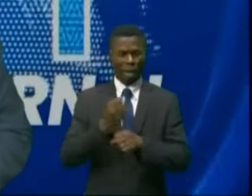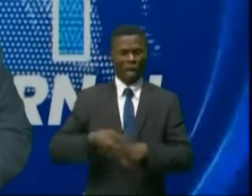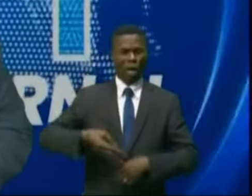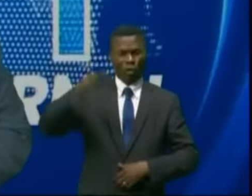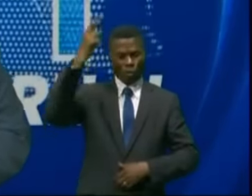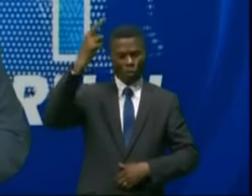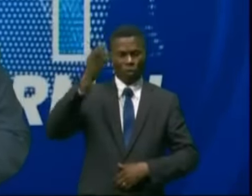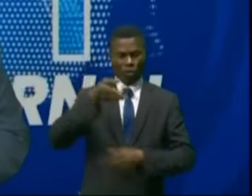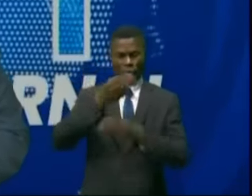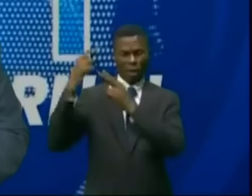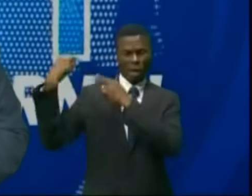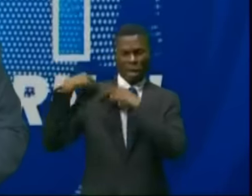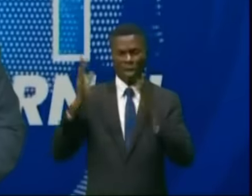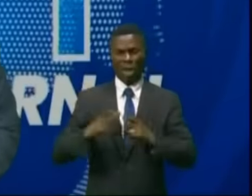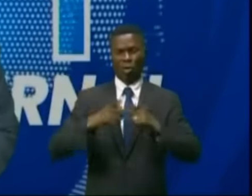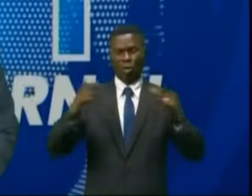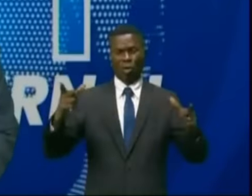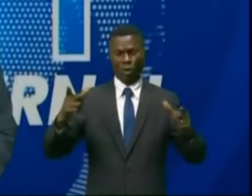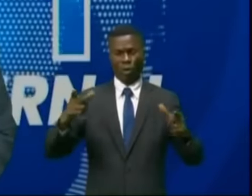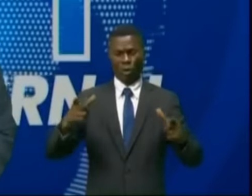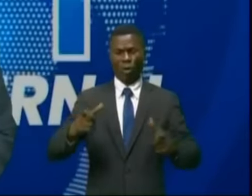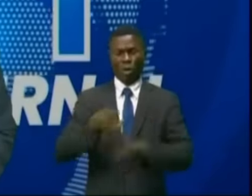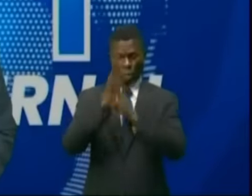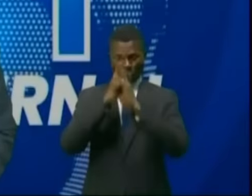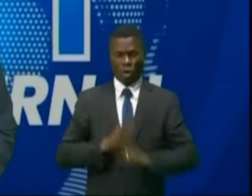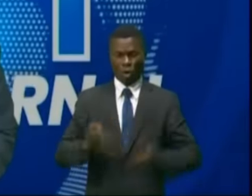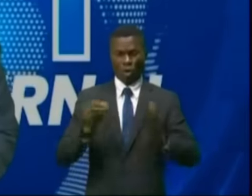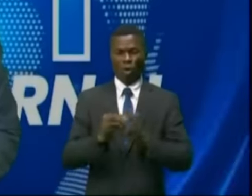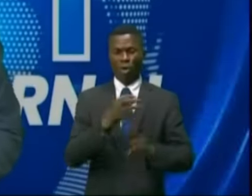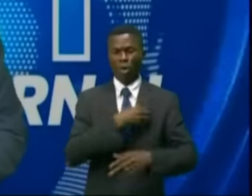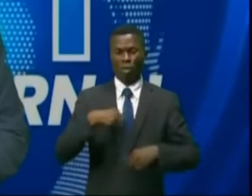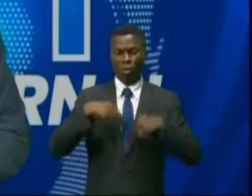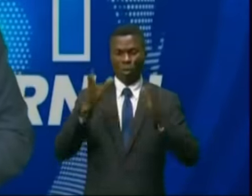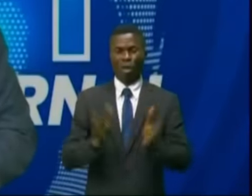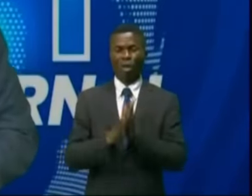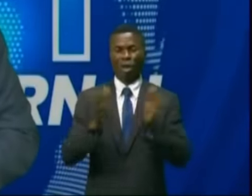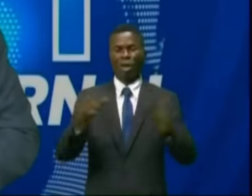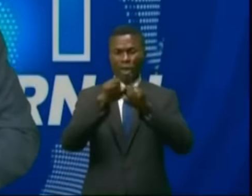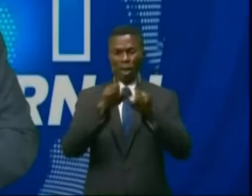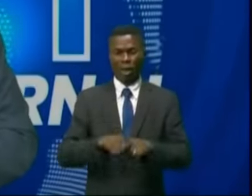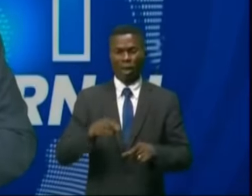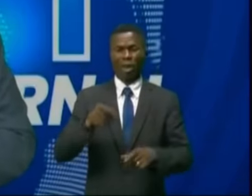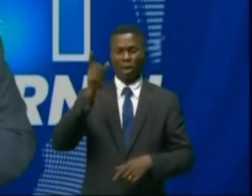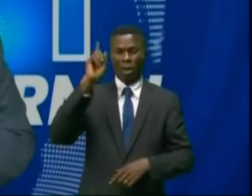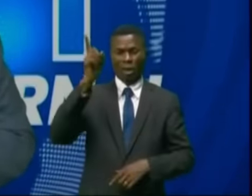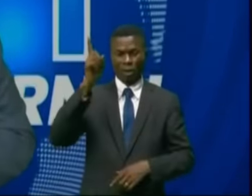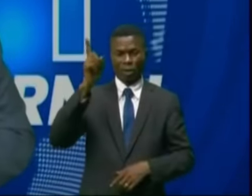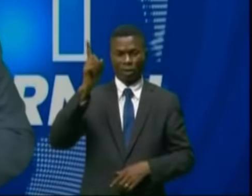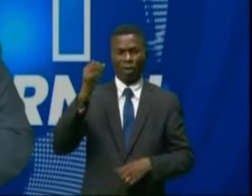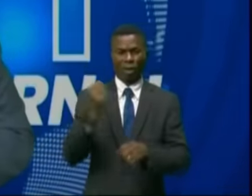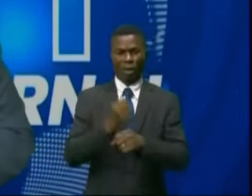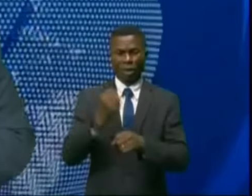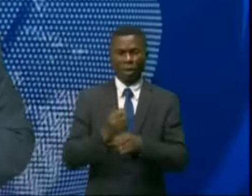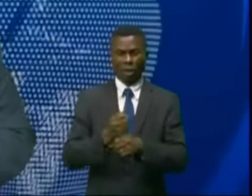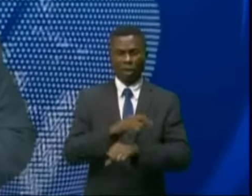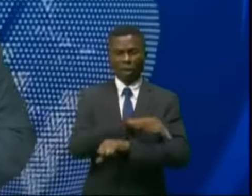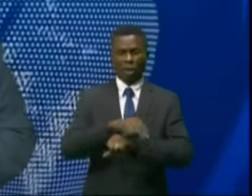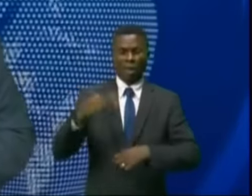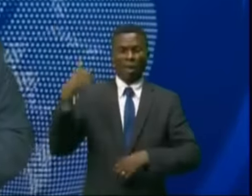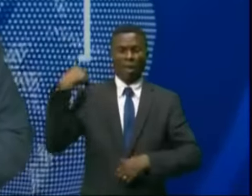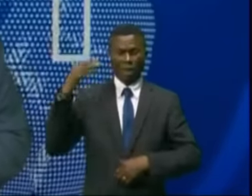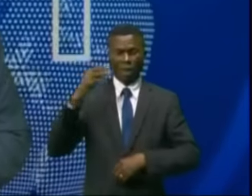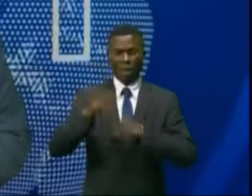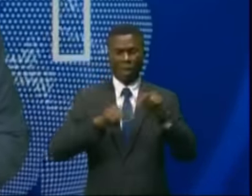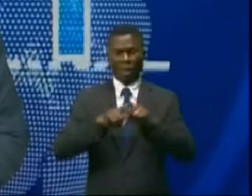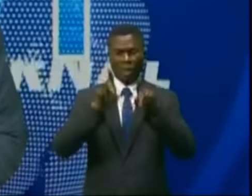dignité et de responsabilité, honore une fois de plus la femme congolaise en général, ainsi que celle œuvrant dans les institutions tant